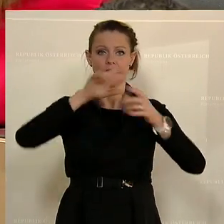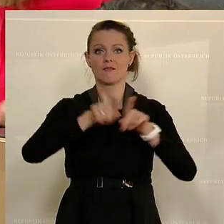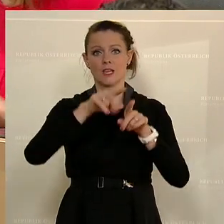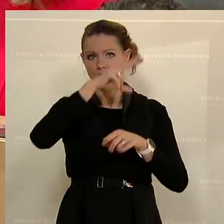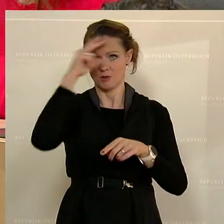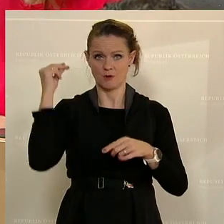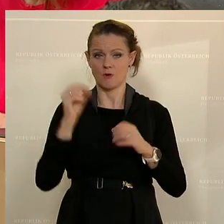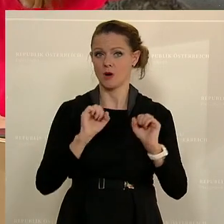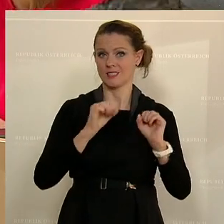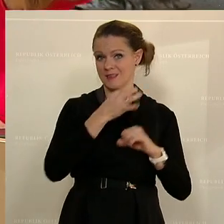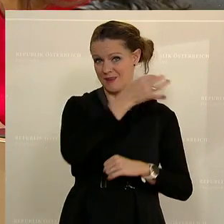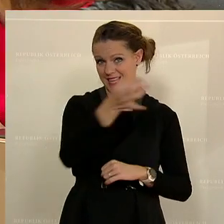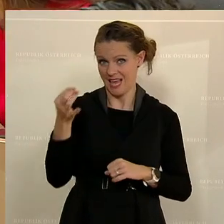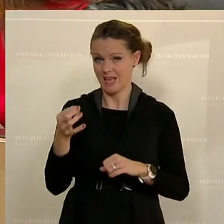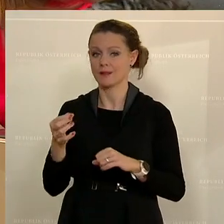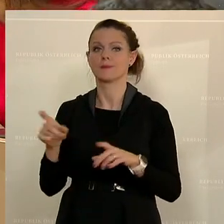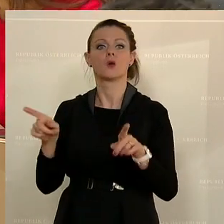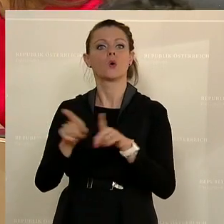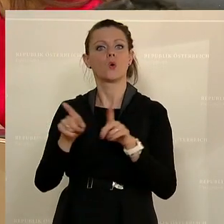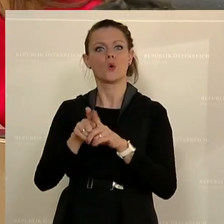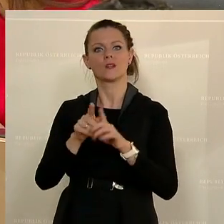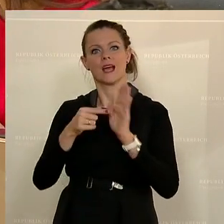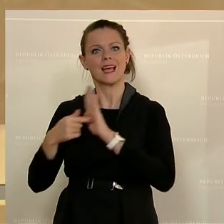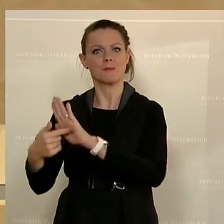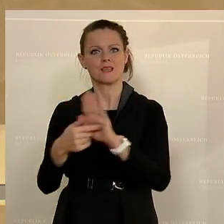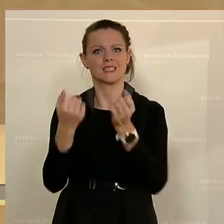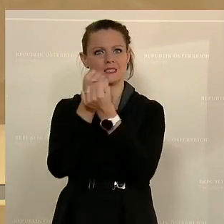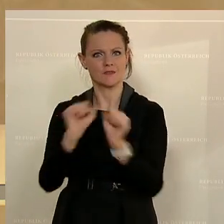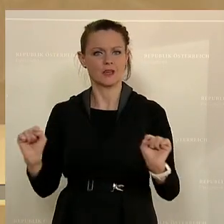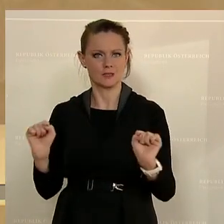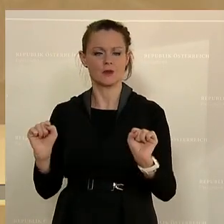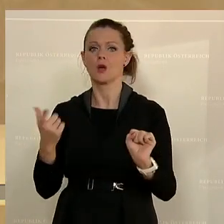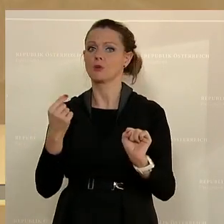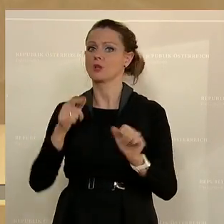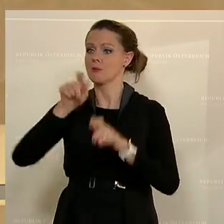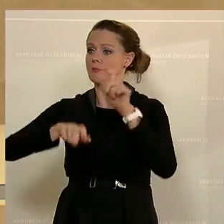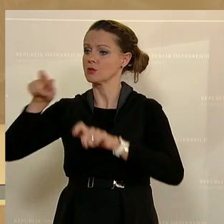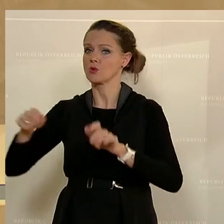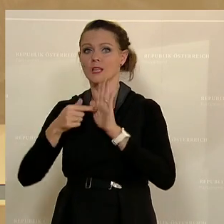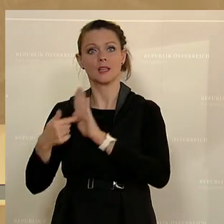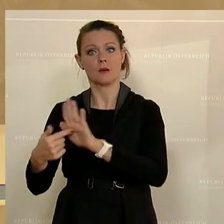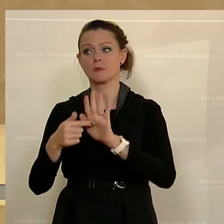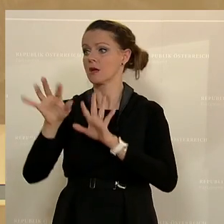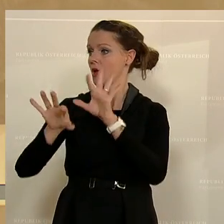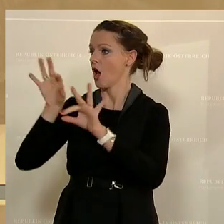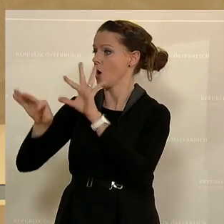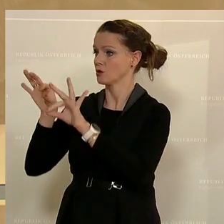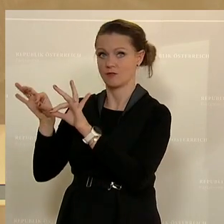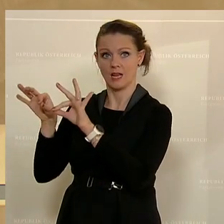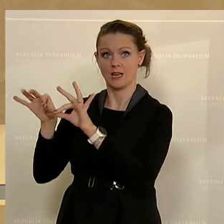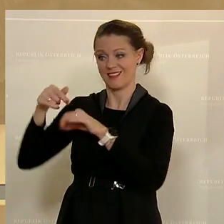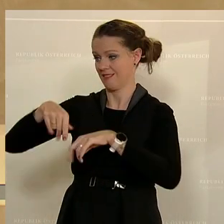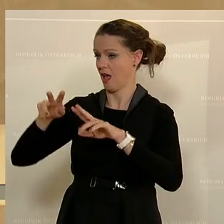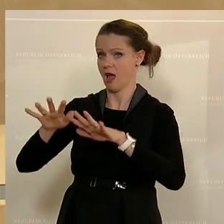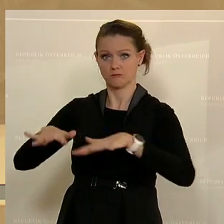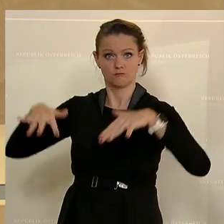Das andere ist die repräsentative Demokratie. Das bedeutet, dass man Repräsentanten und Repräsentantinnen wählt, die hier herinnen sitzen.